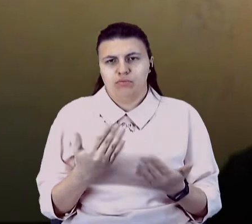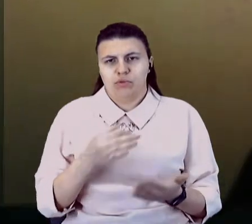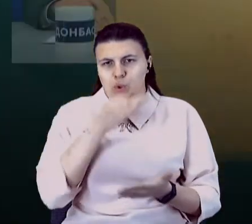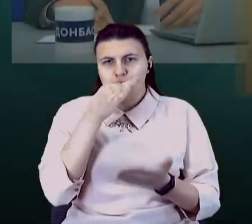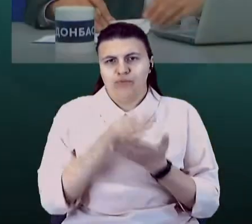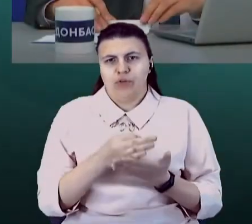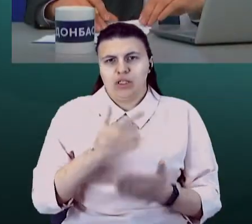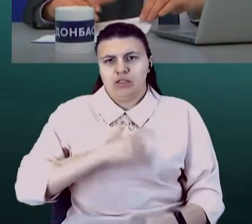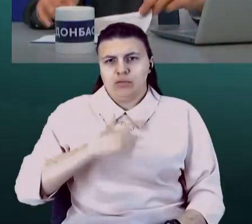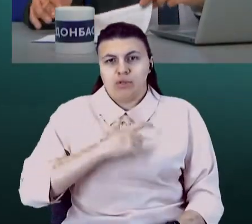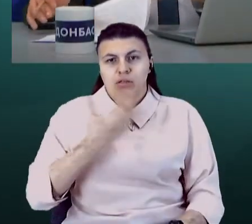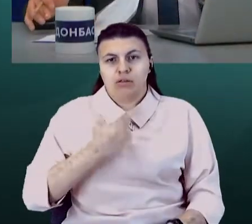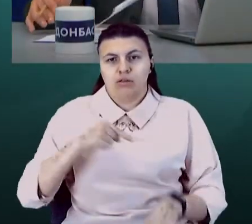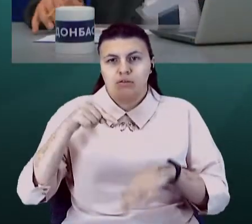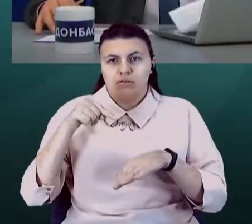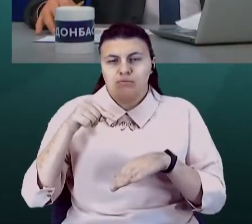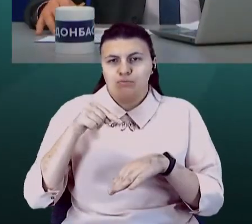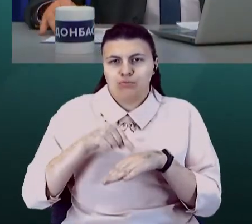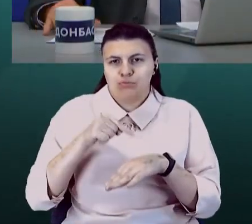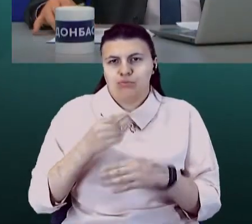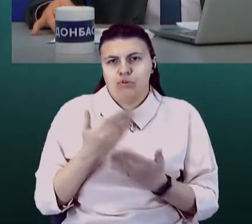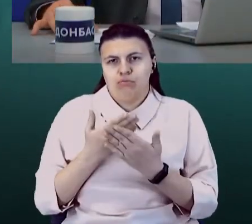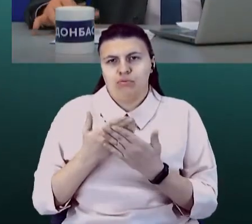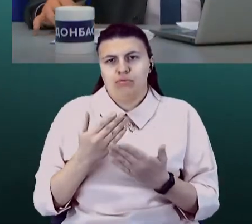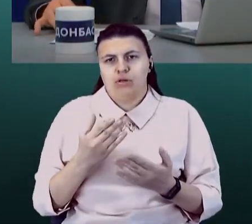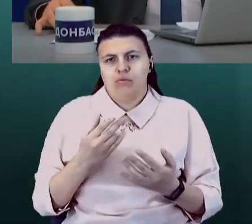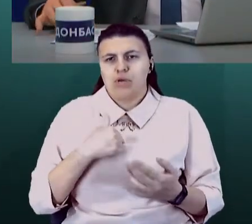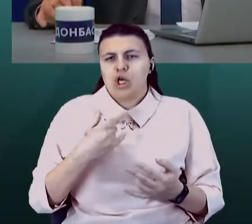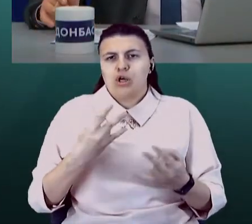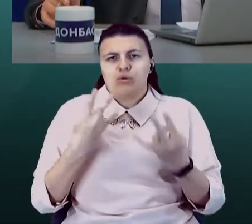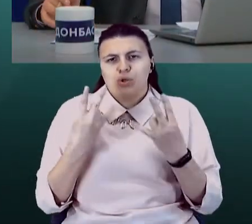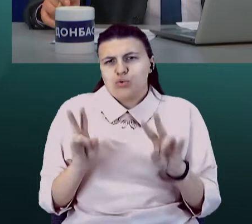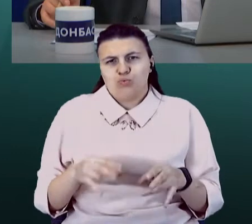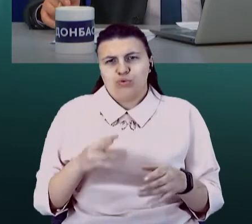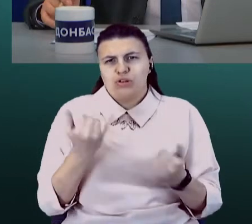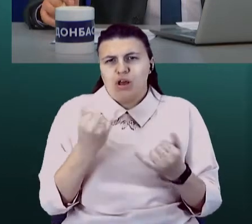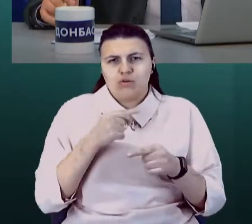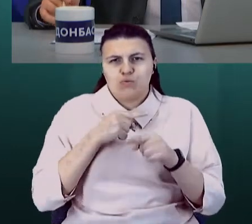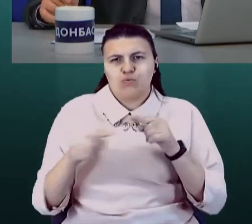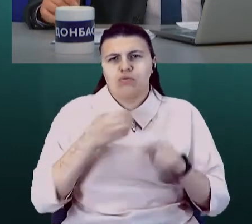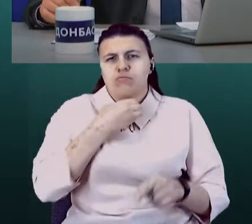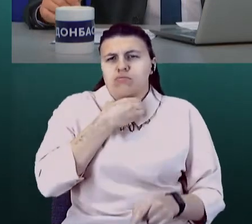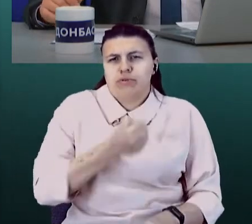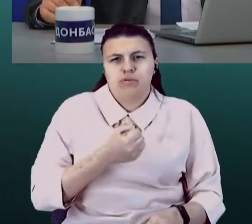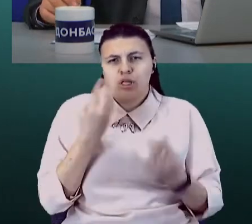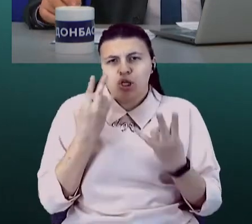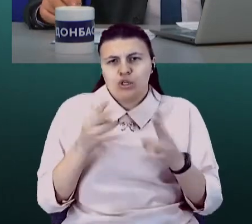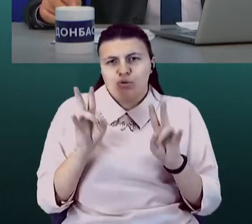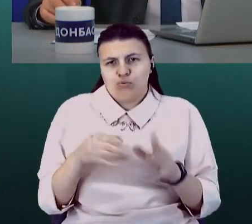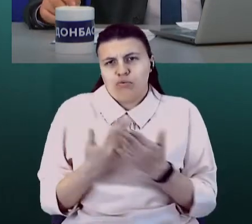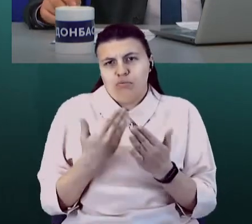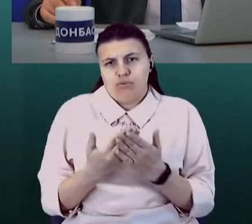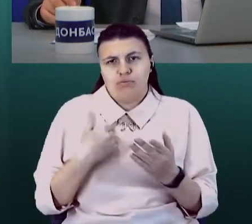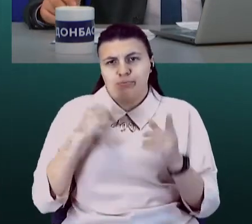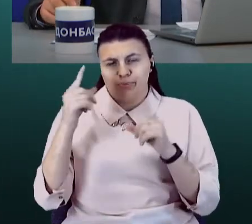Якщо немає у мене різкої потреби кудись там йти, ну не піду я сьогодні у кіно, чи